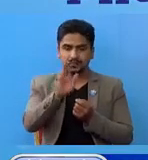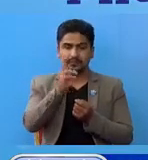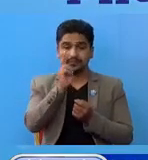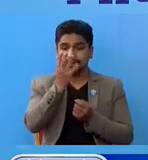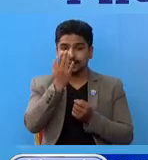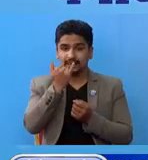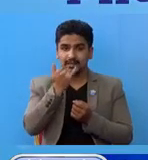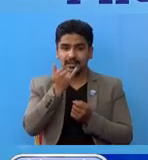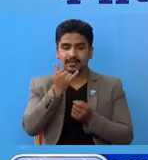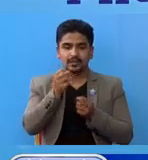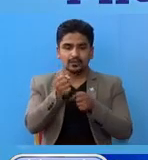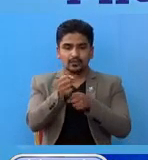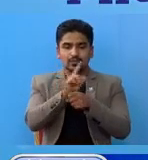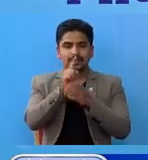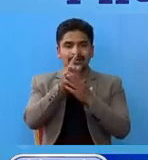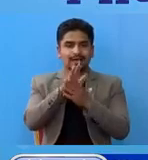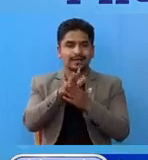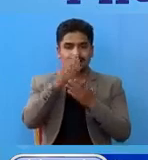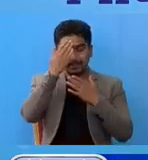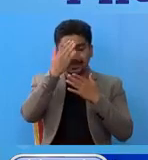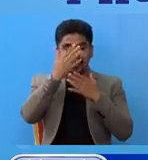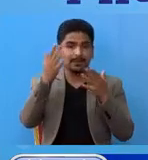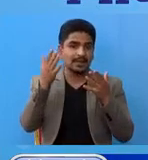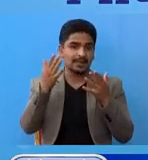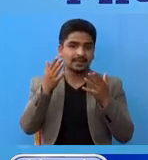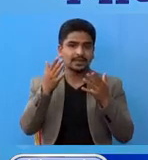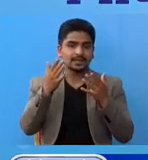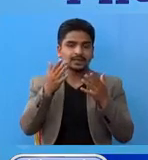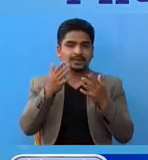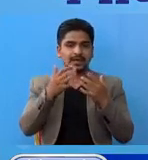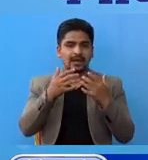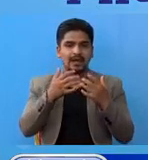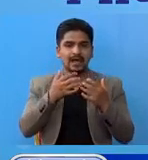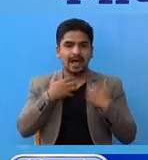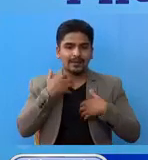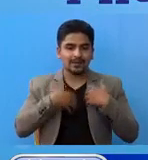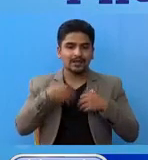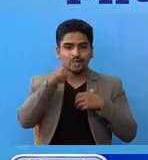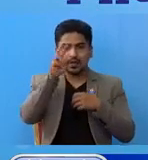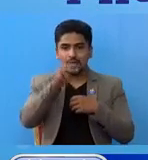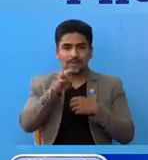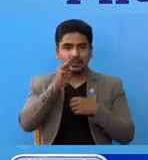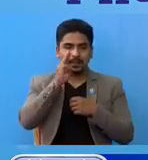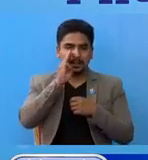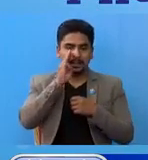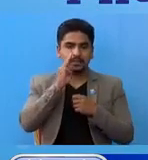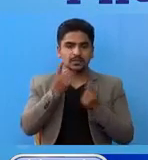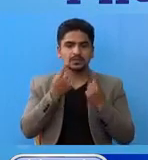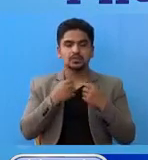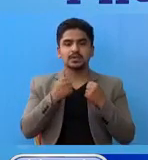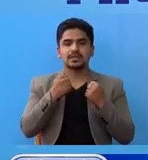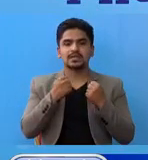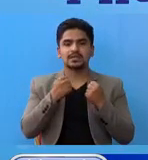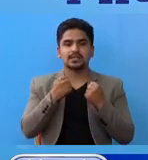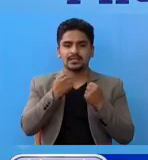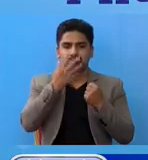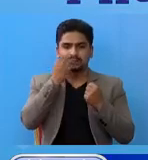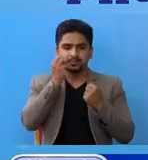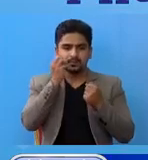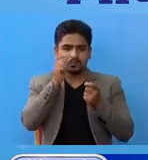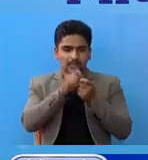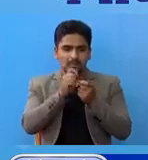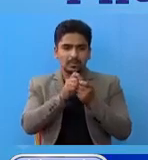तेसेले कोवीड-19 महामारी को आपत कालीन अवस्ता मां स्वास्थे जन्न फोहोर,